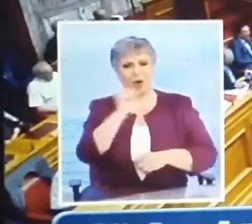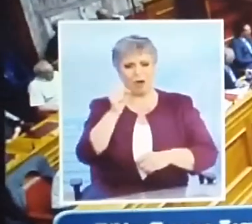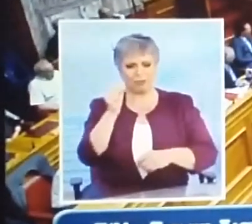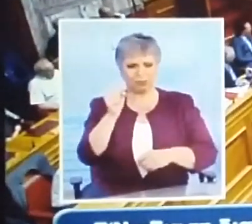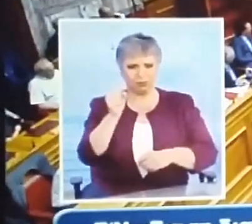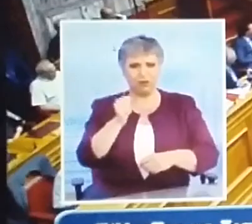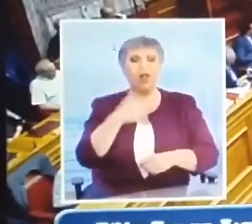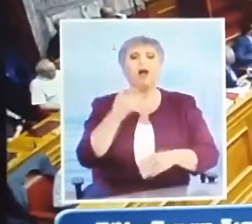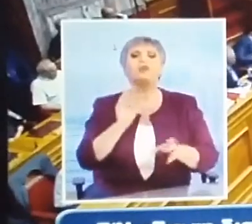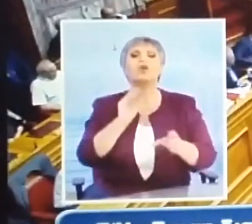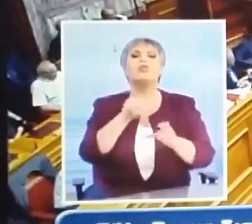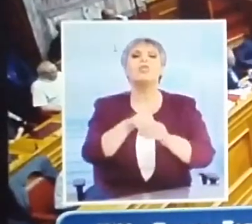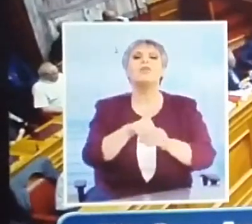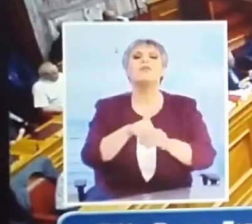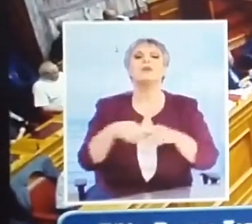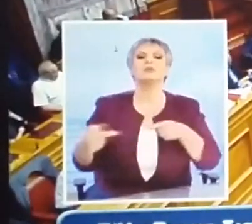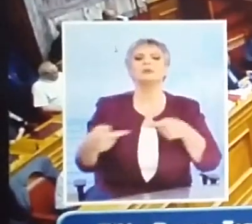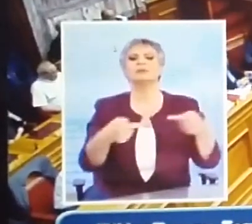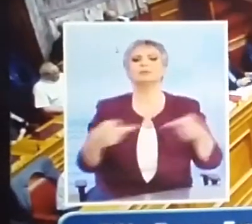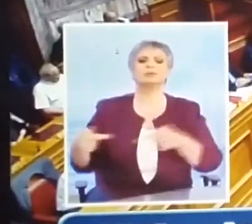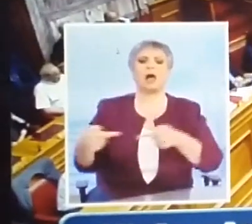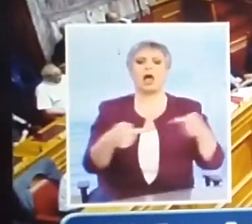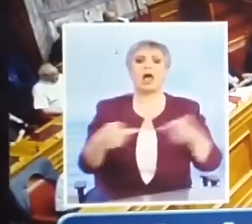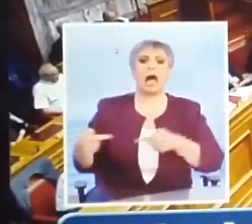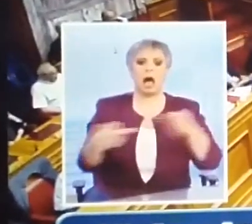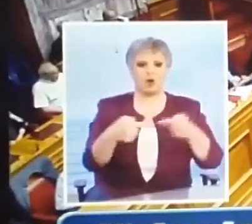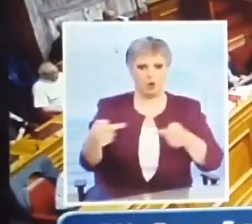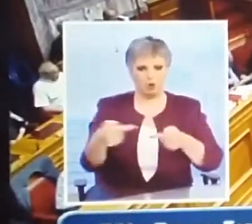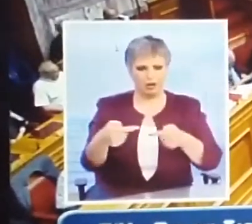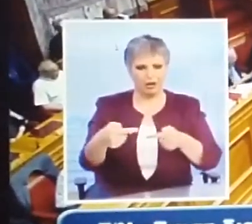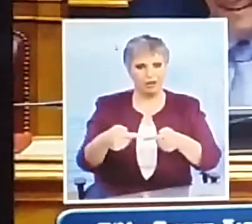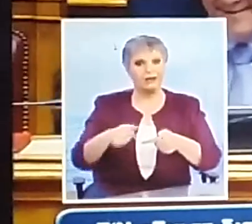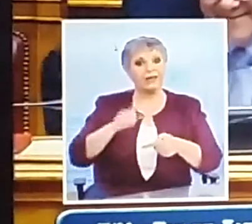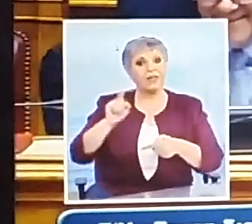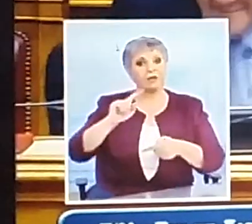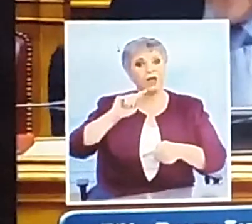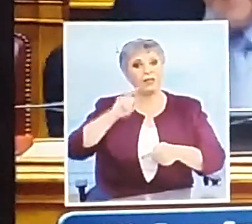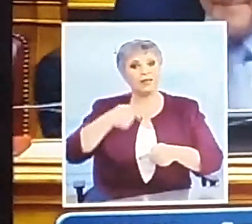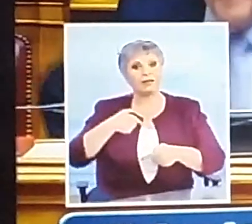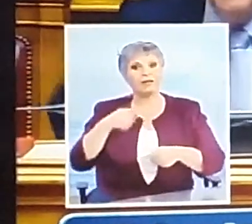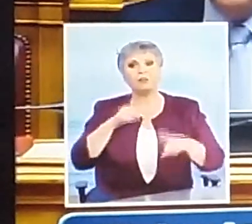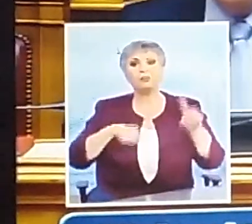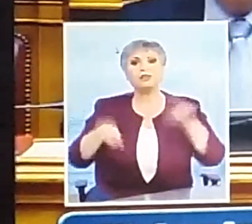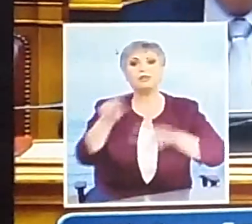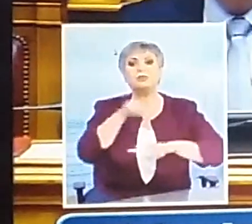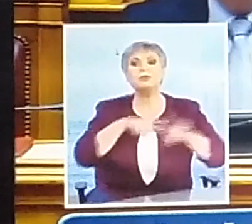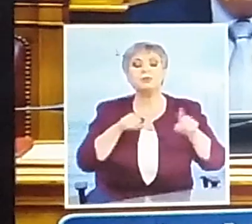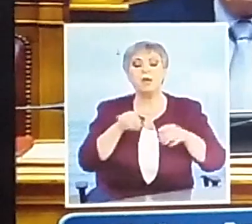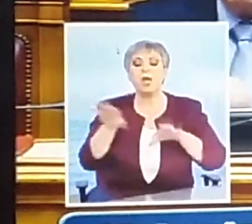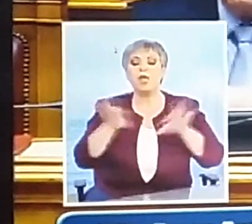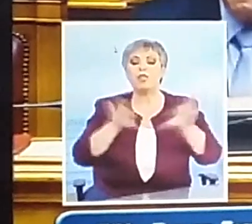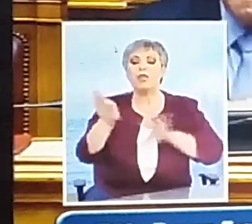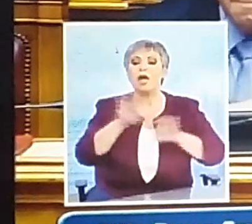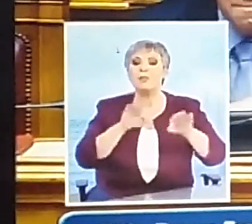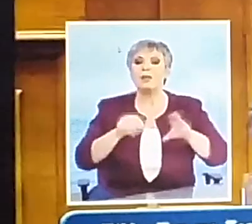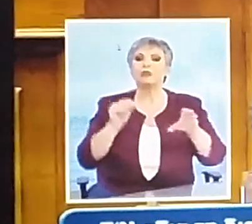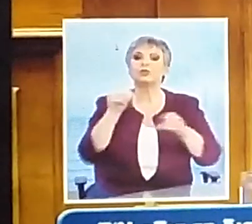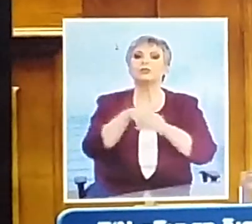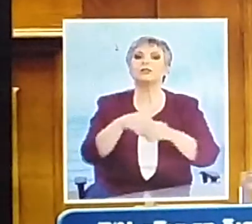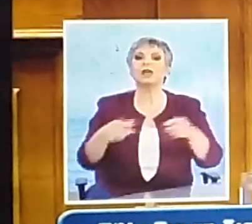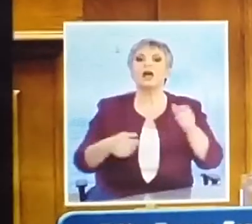Γιατί το λέω αυτό. Το λέω αυτό γιατί, αν θέλετε να το κοιτάξετε